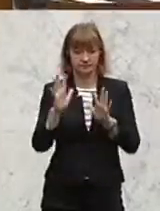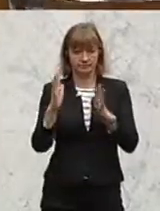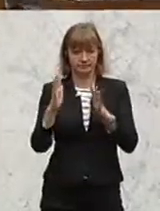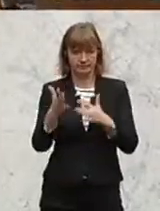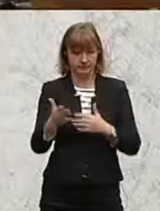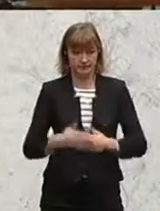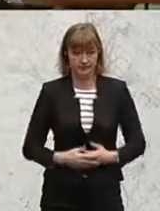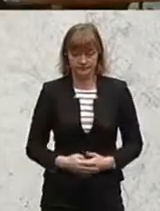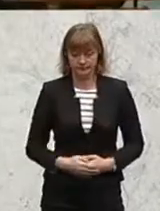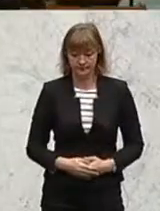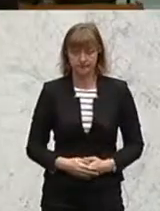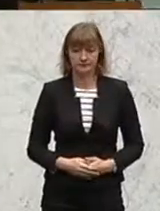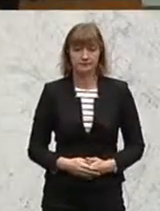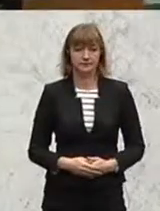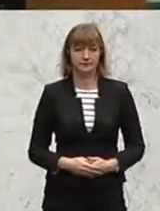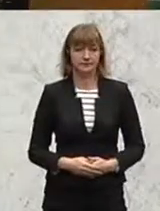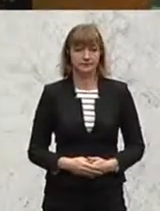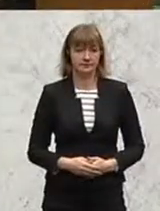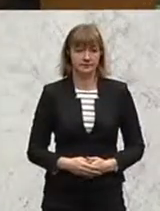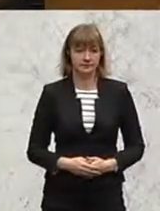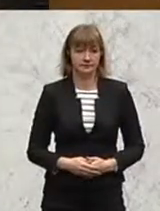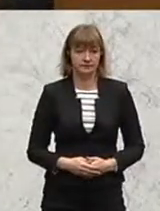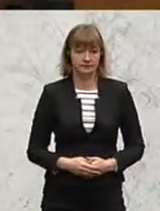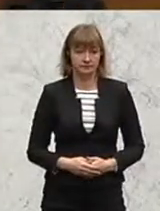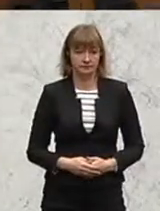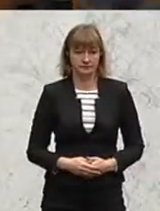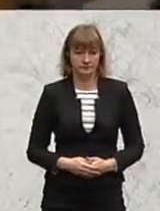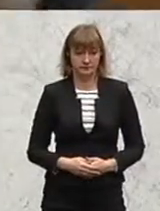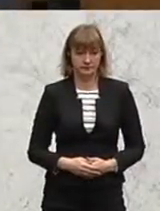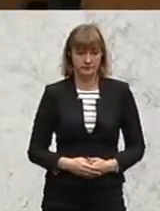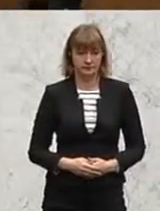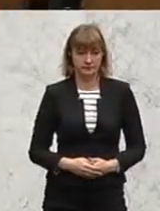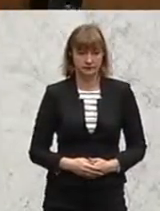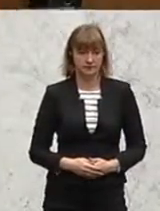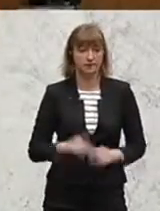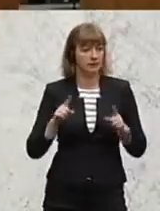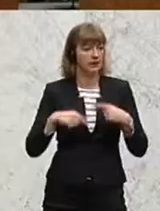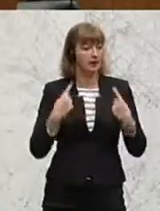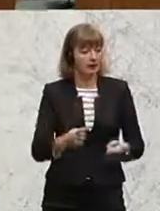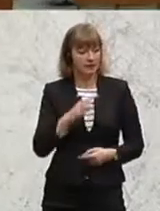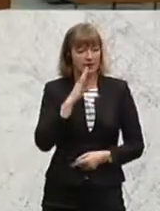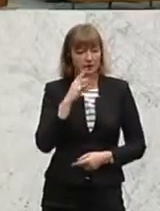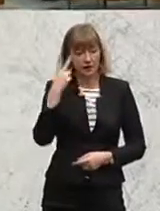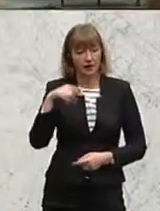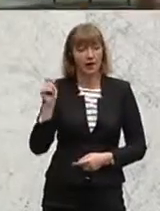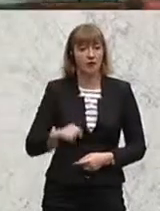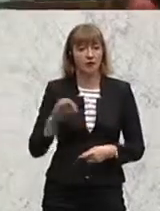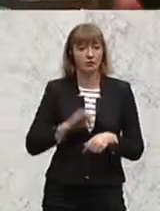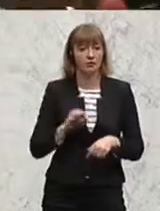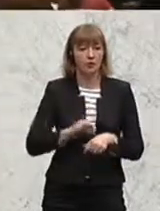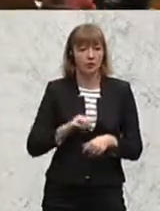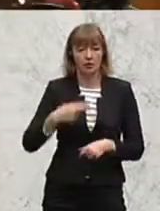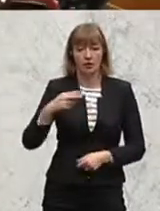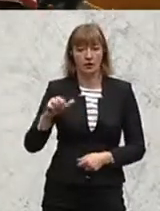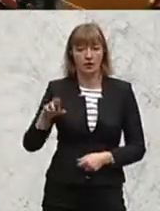Realitätsverweigerung. Als nächster hat sich Harald Walser, der Bildungssprecher der Grünen, zu